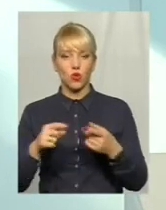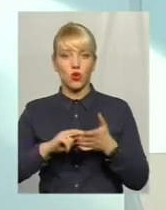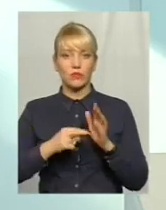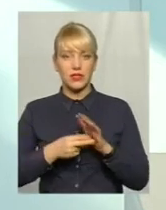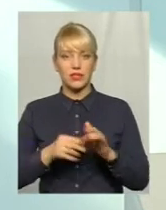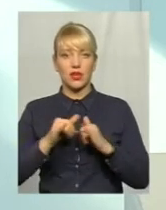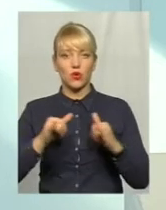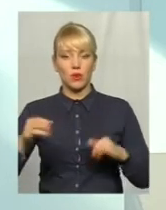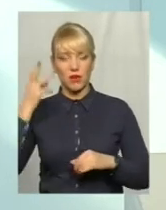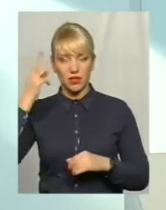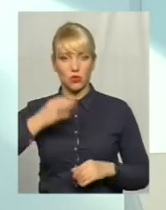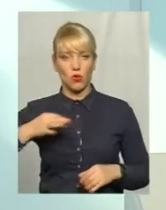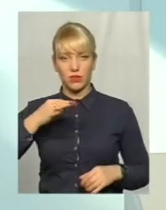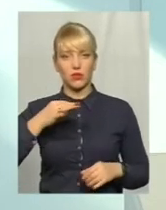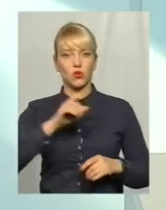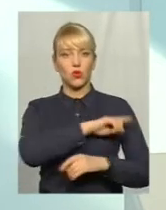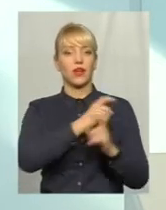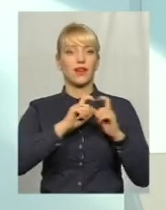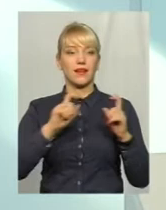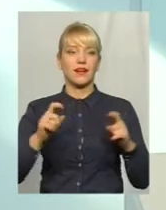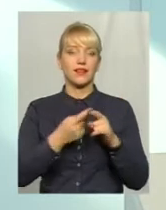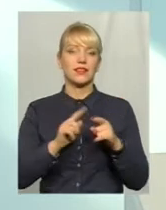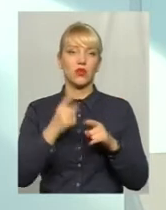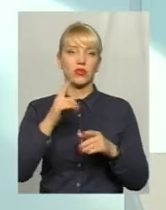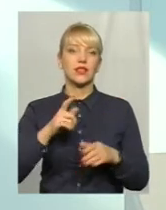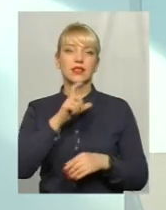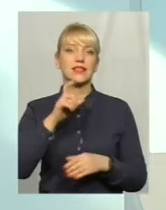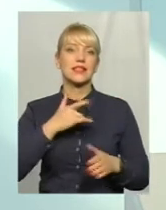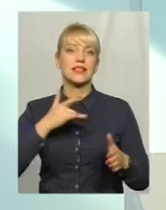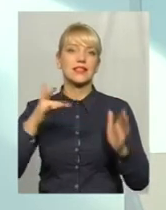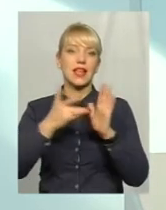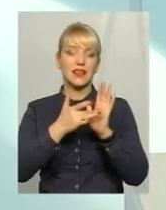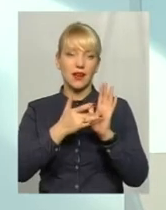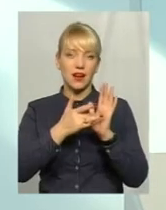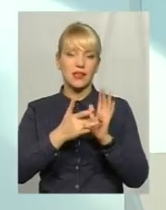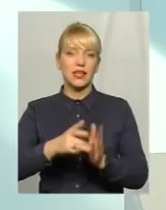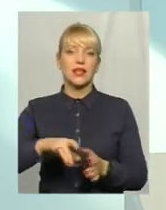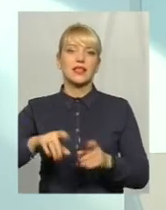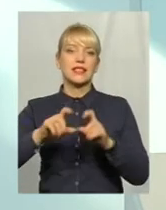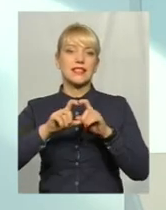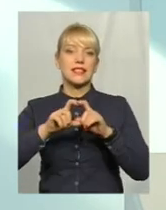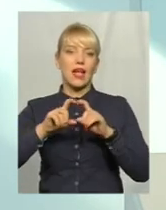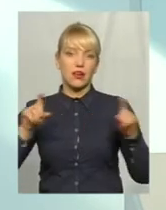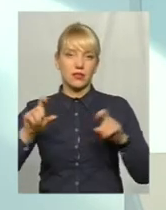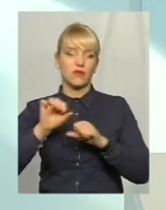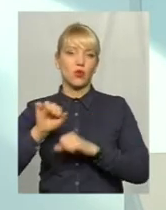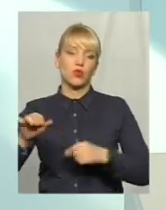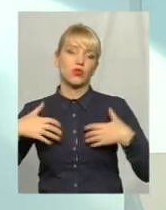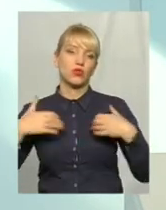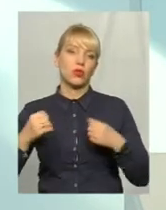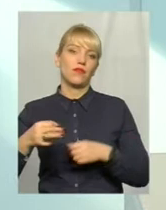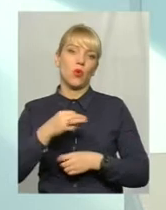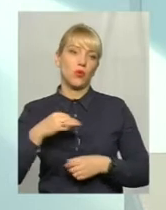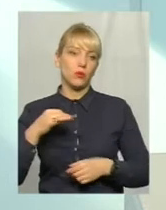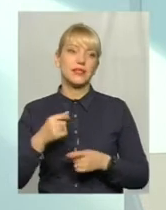Хмельницької обласної лікарні. В принципі це один з таких центральних заходів охорони здоров'я області. І